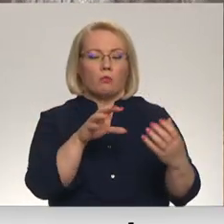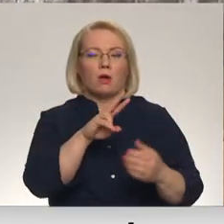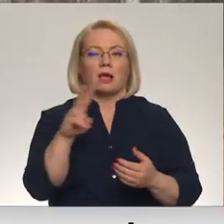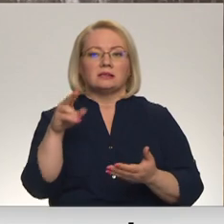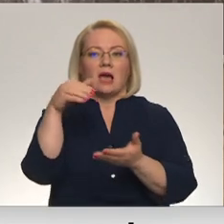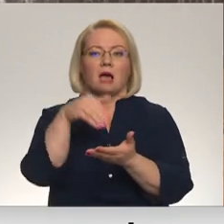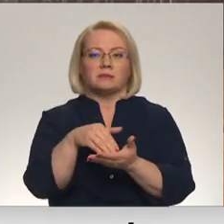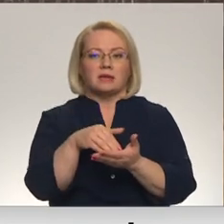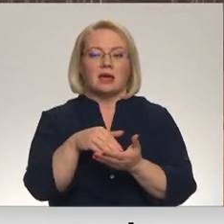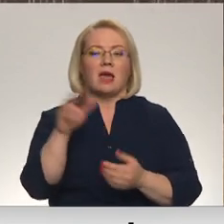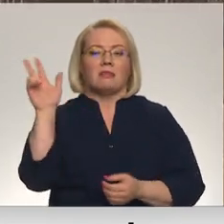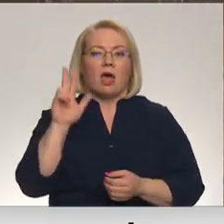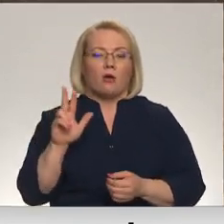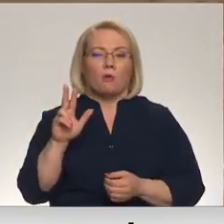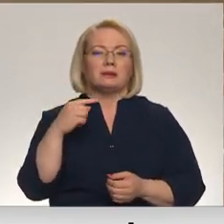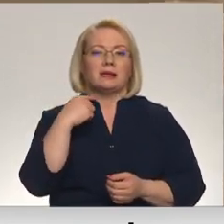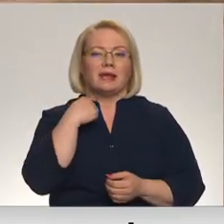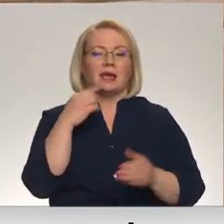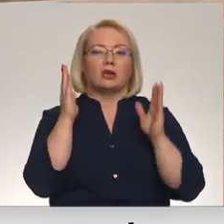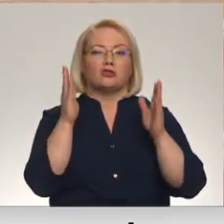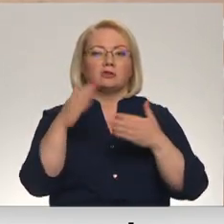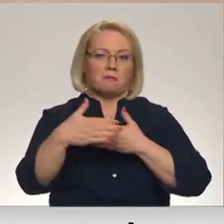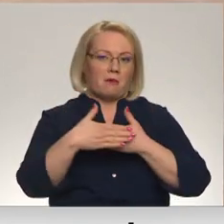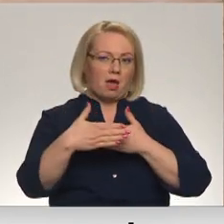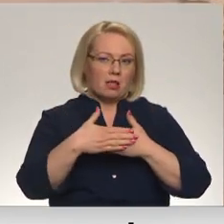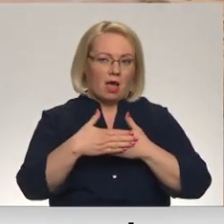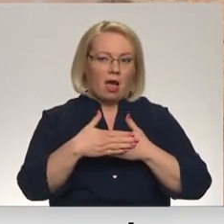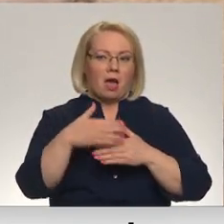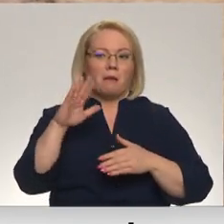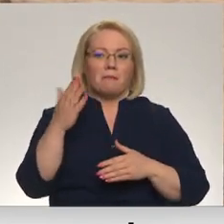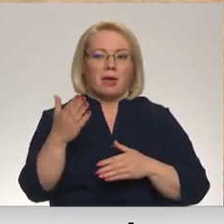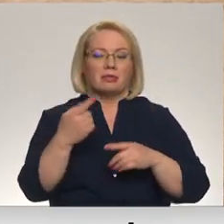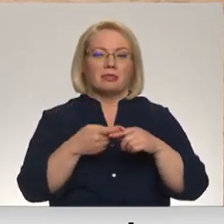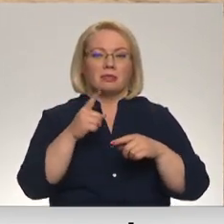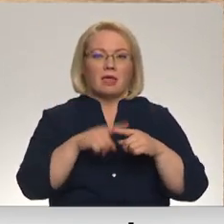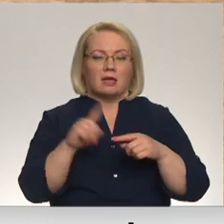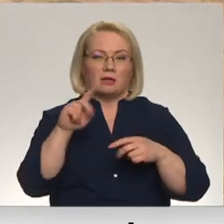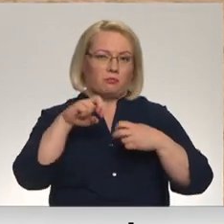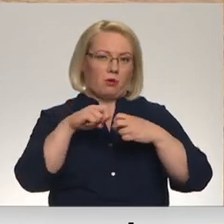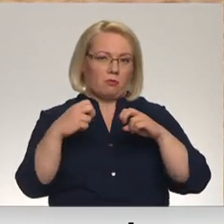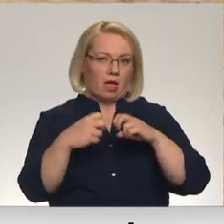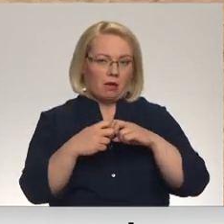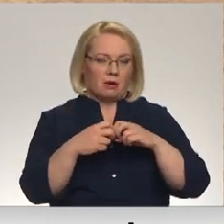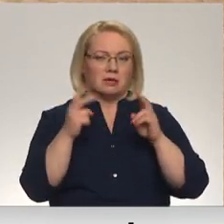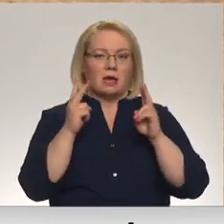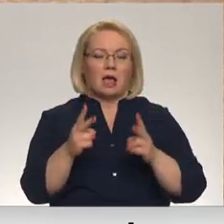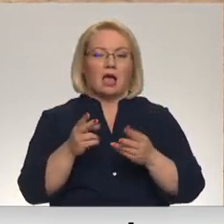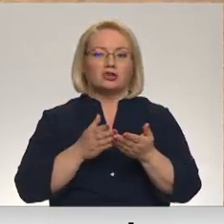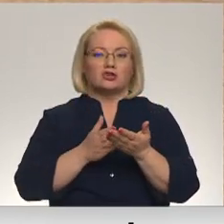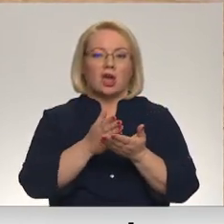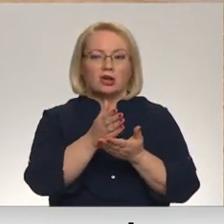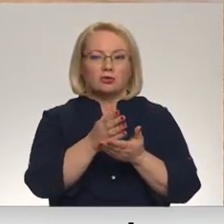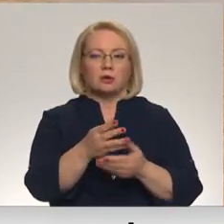piestāja Daugavpils Rīgas šosējas malā. Taču tad nākas saskarties ar grūtībām. Kā šķersot